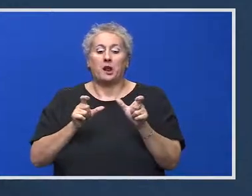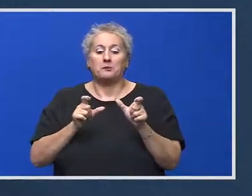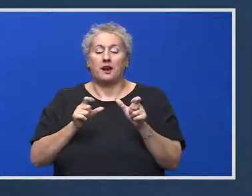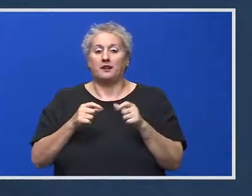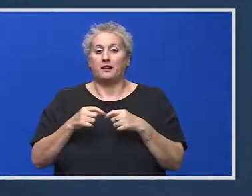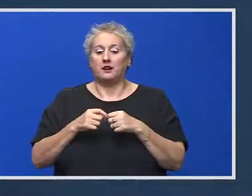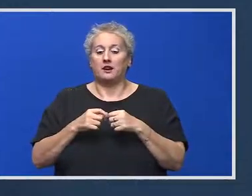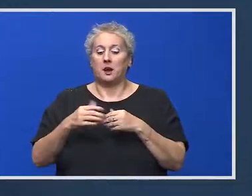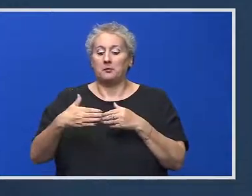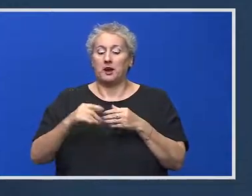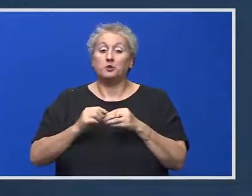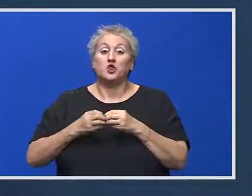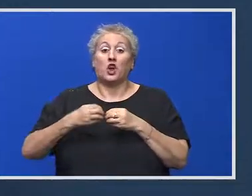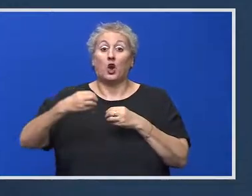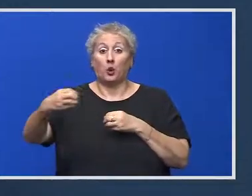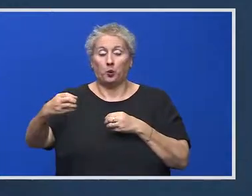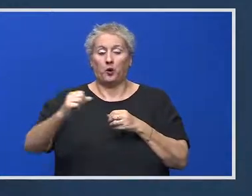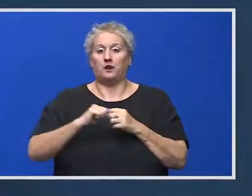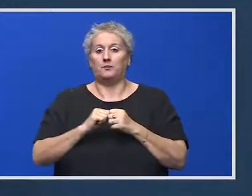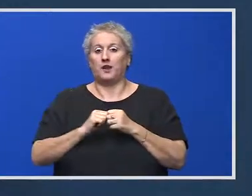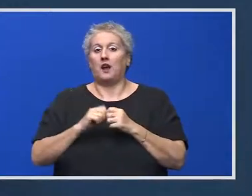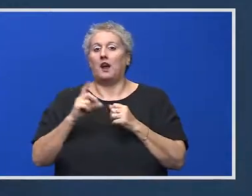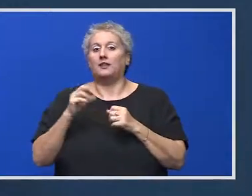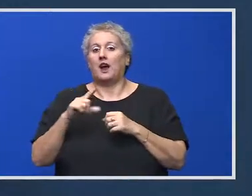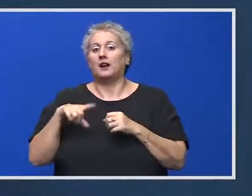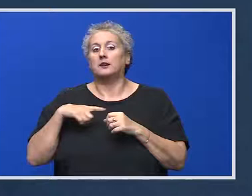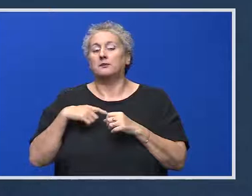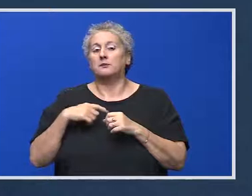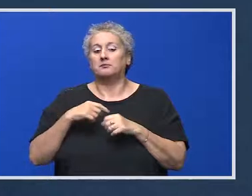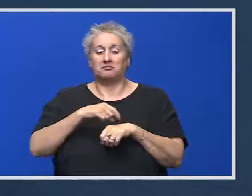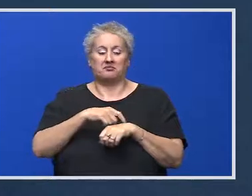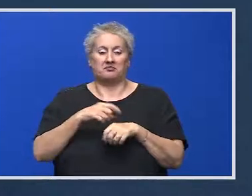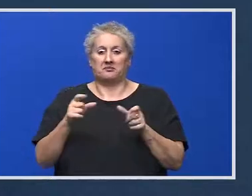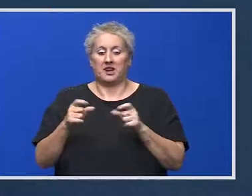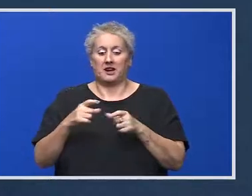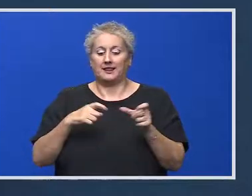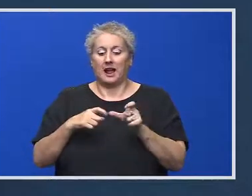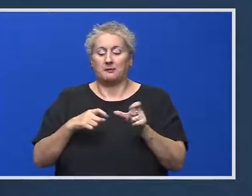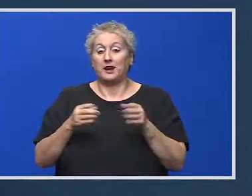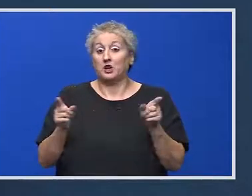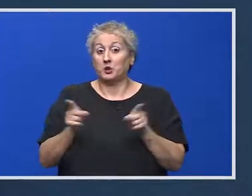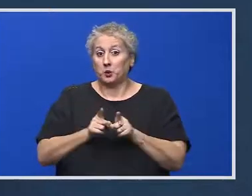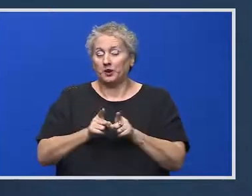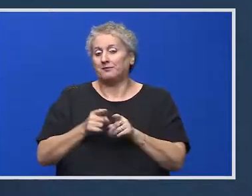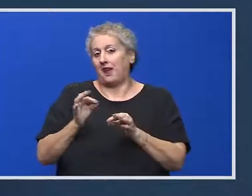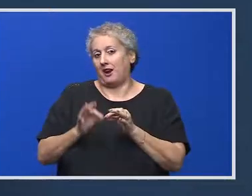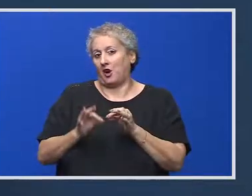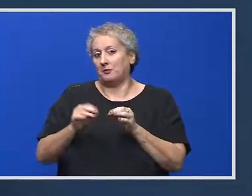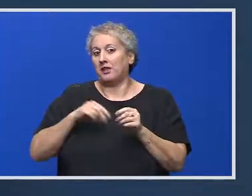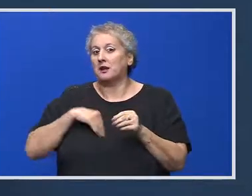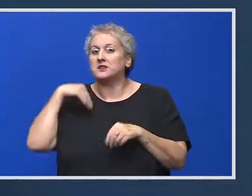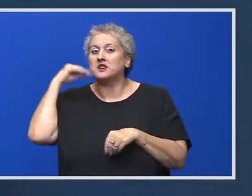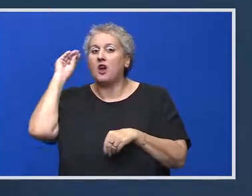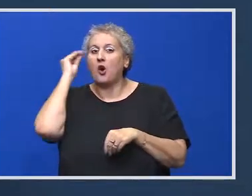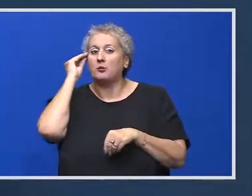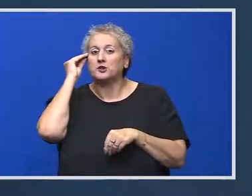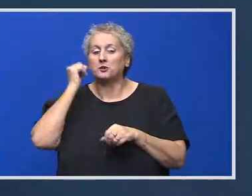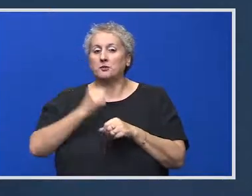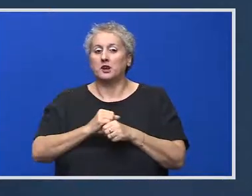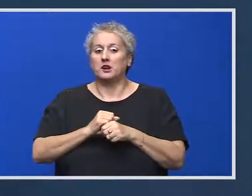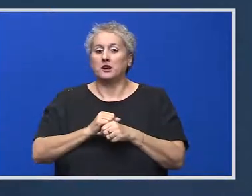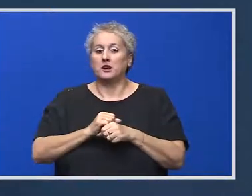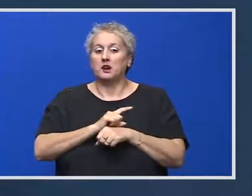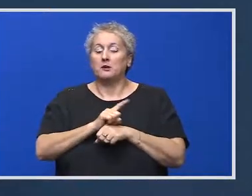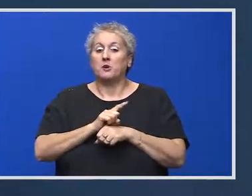altor prețuri. Dar fluctuații pe termen scurt, acestea sunt normale într-o economie de piață și ar trebui să ne obișnim cu prețurile care